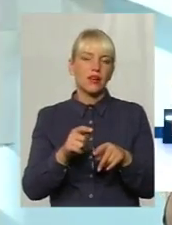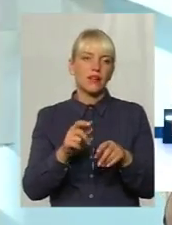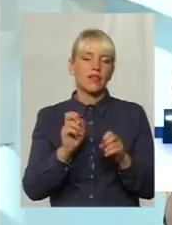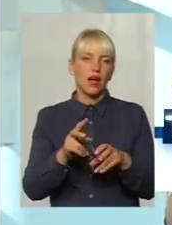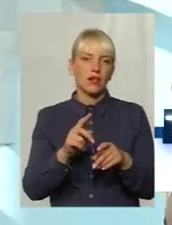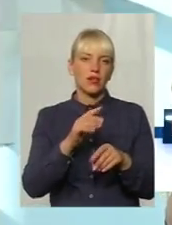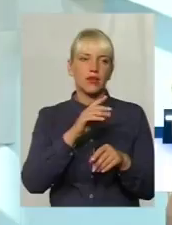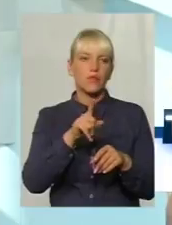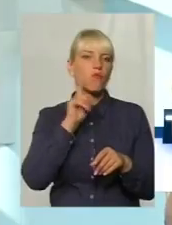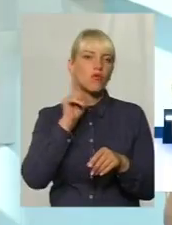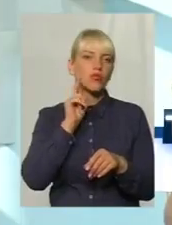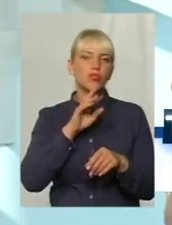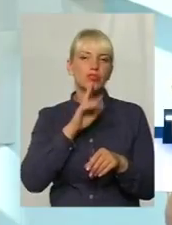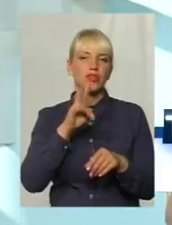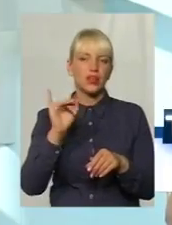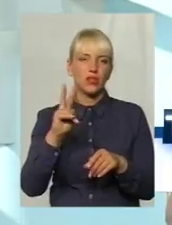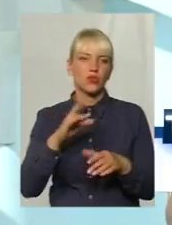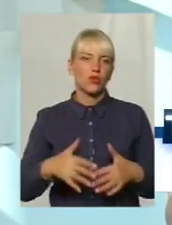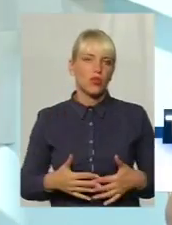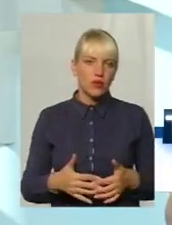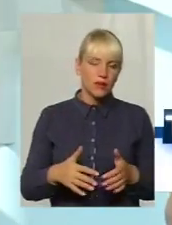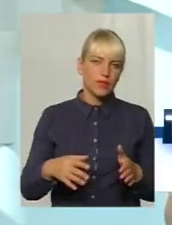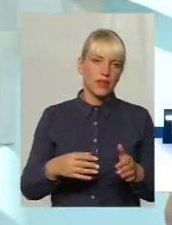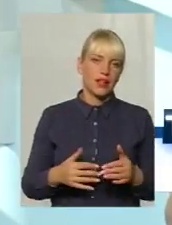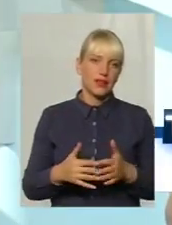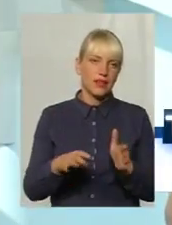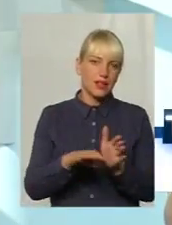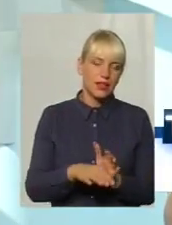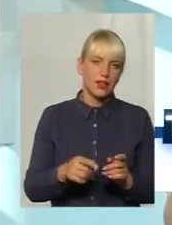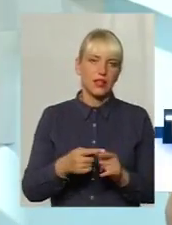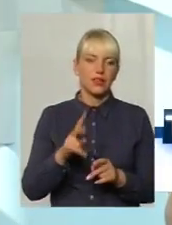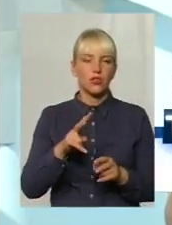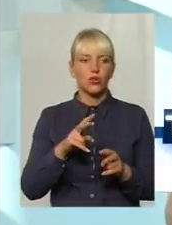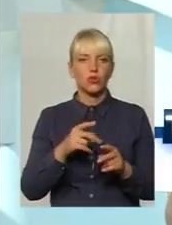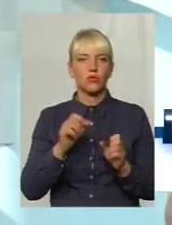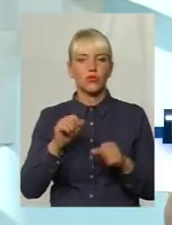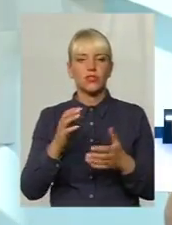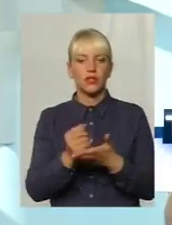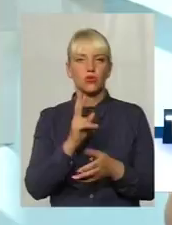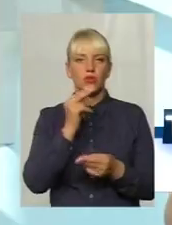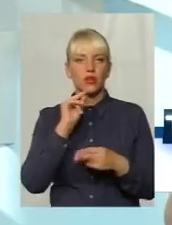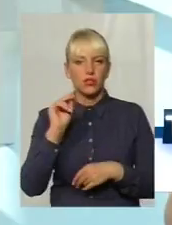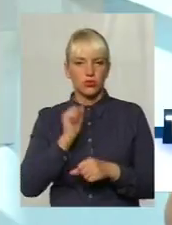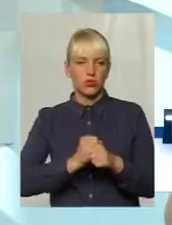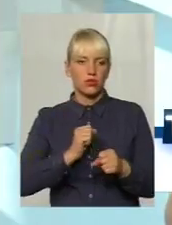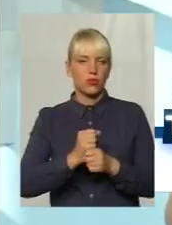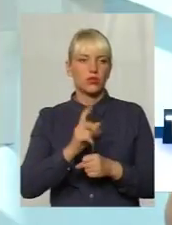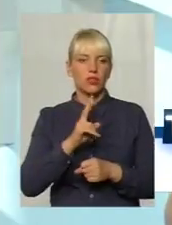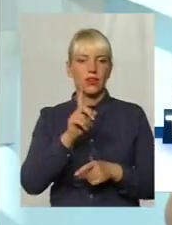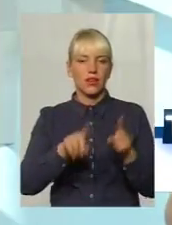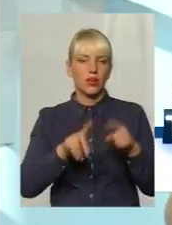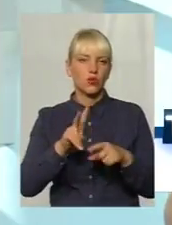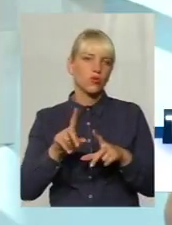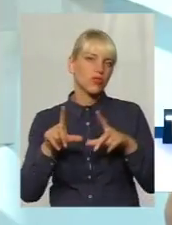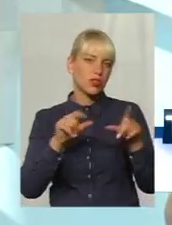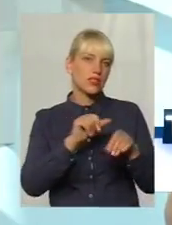як правило, це молоді жінки, які йдуть в декретні відпустки, які, можливо, знаходять собі кращу роботу. Дехто зараз, на жаль, виїжджають за